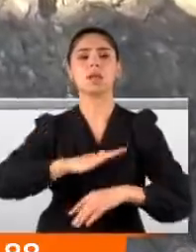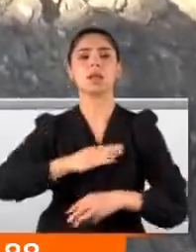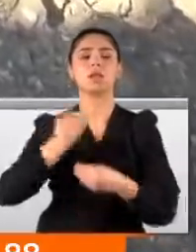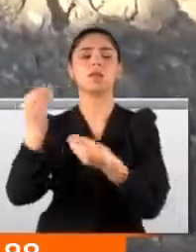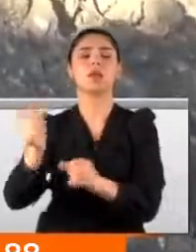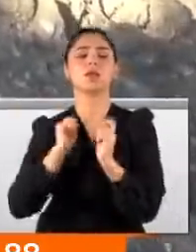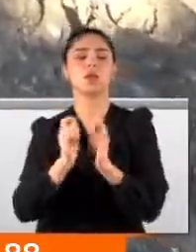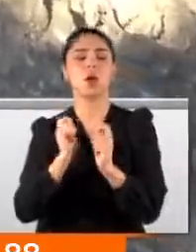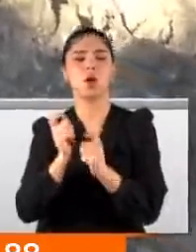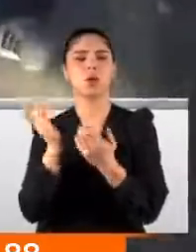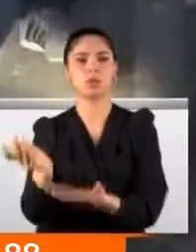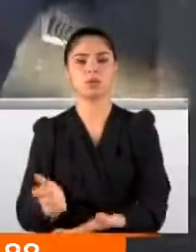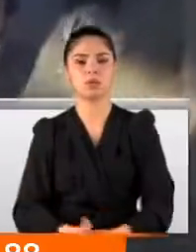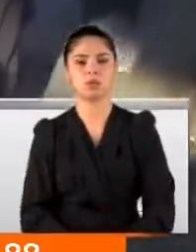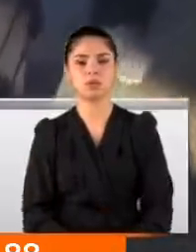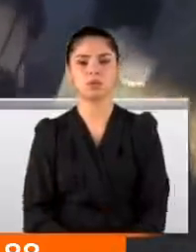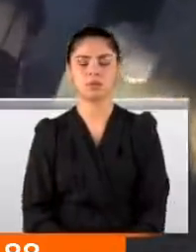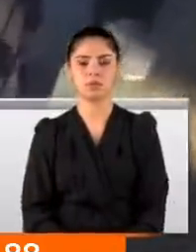güçlükle sakinleştirilebildi.